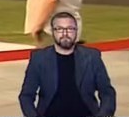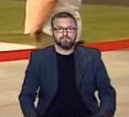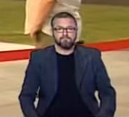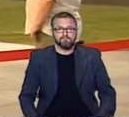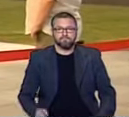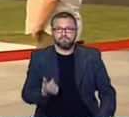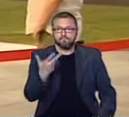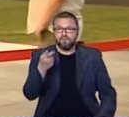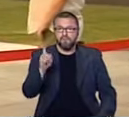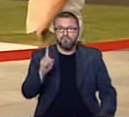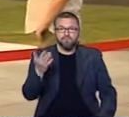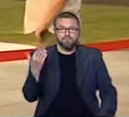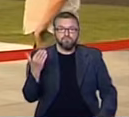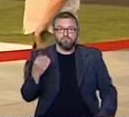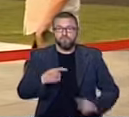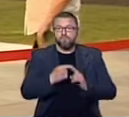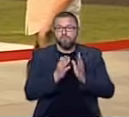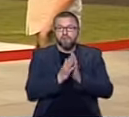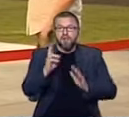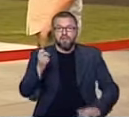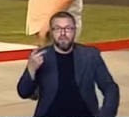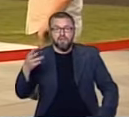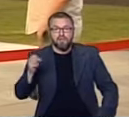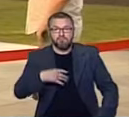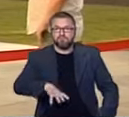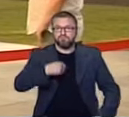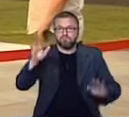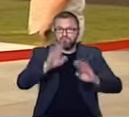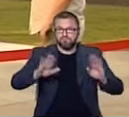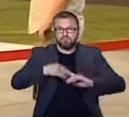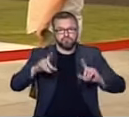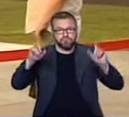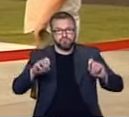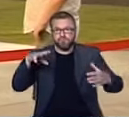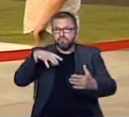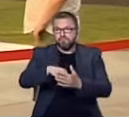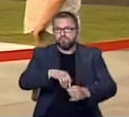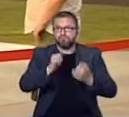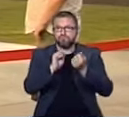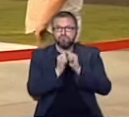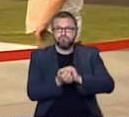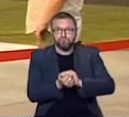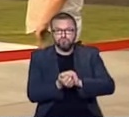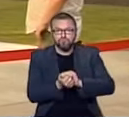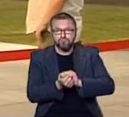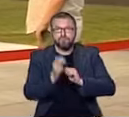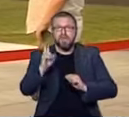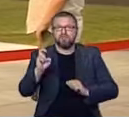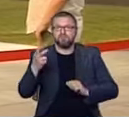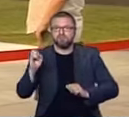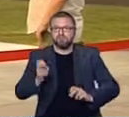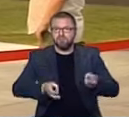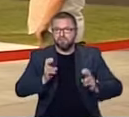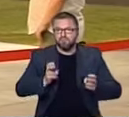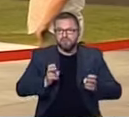Kilka minut temu w łódzkiej archikatedrze rozpoczęła się msza święta. Na msza święta, w której biorą udział m.in. Jarosław Kaczyński,